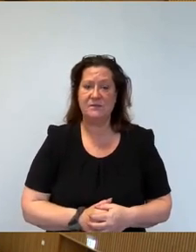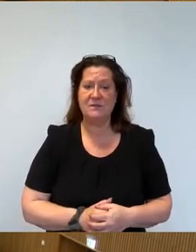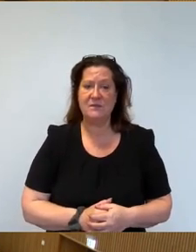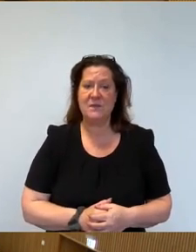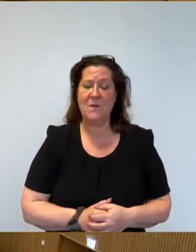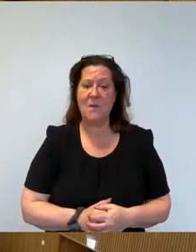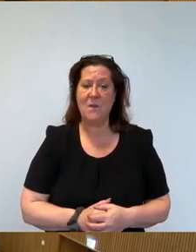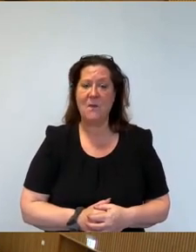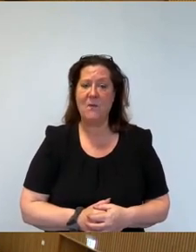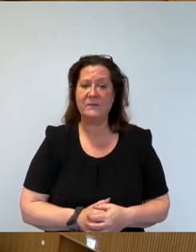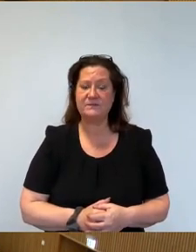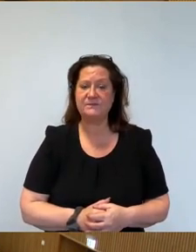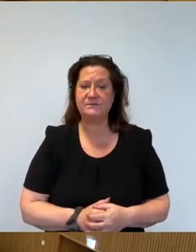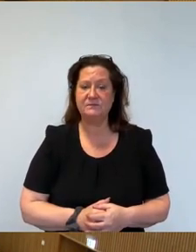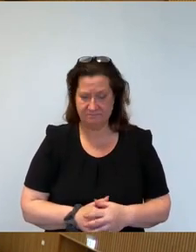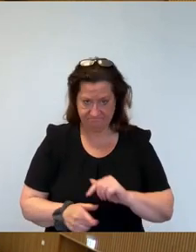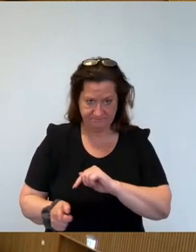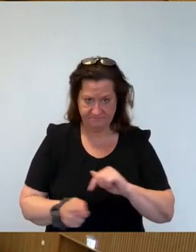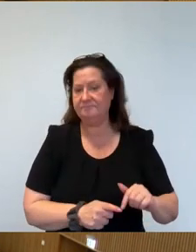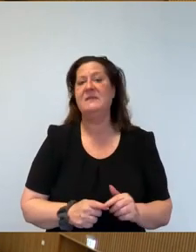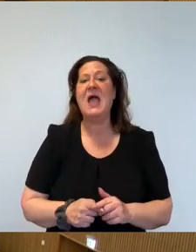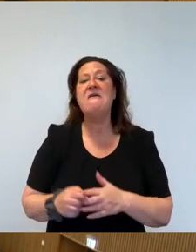Als nächstes Fraktion Die Linke, Frau Baku.